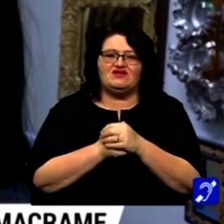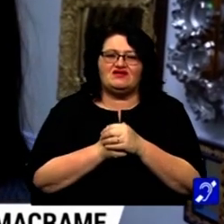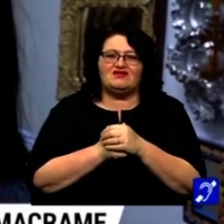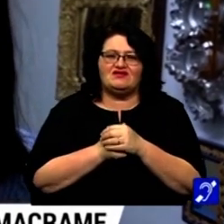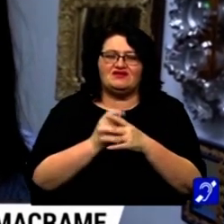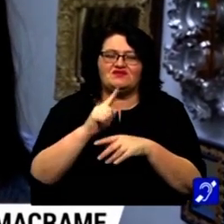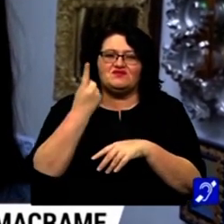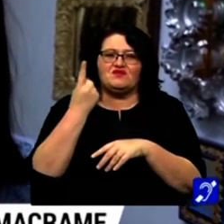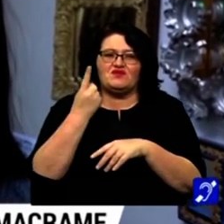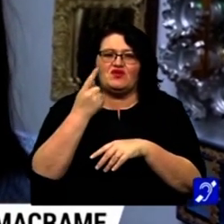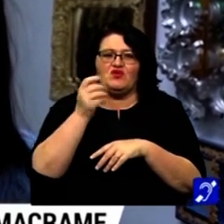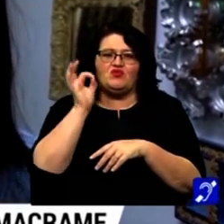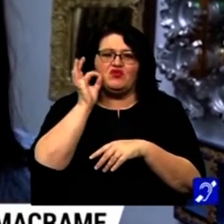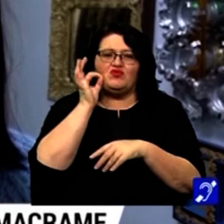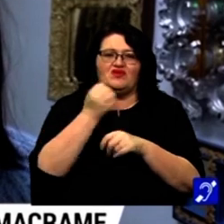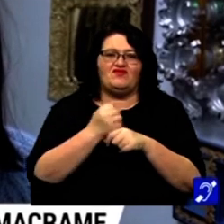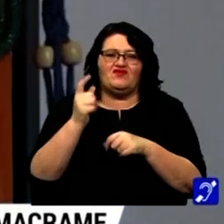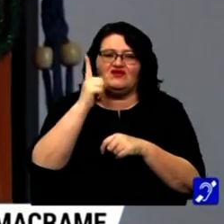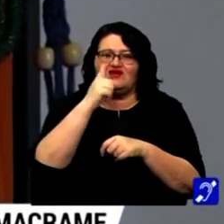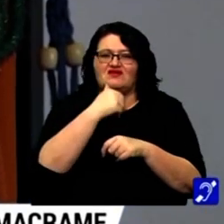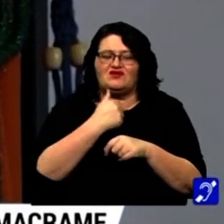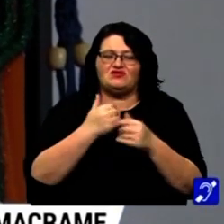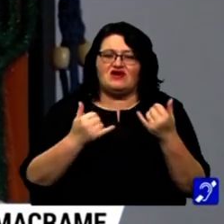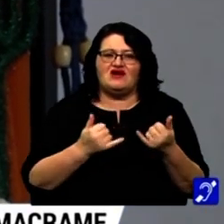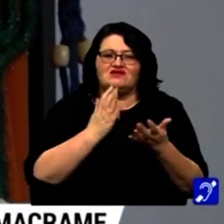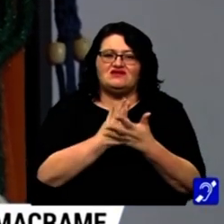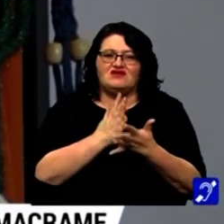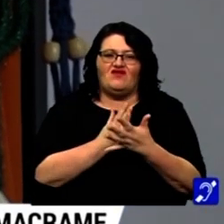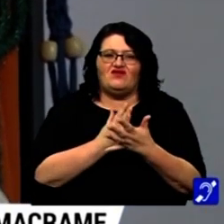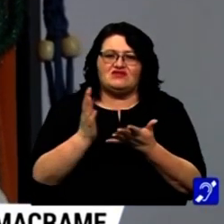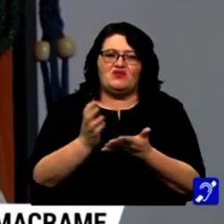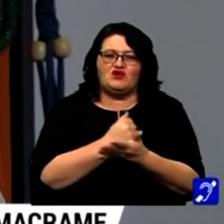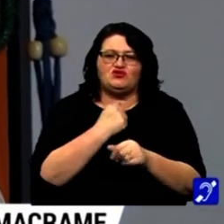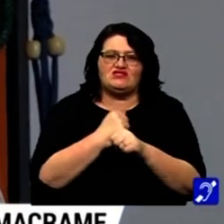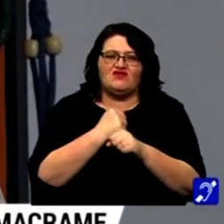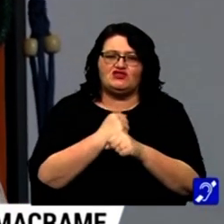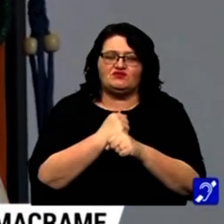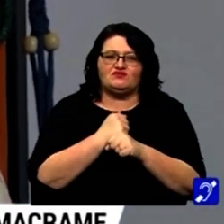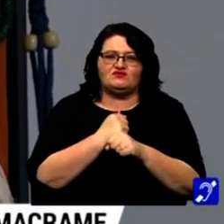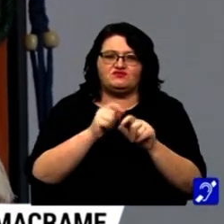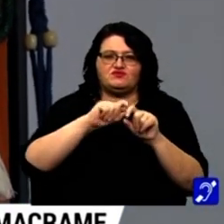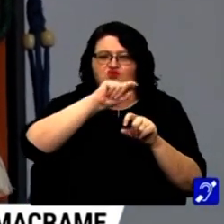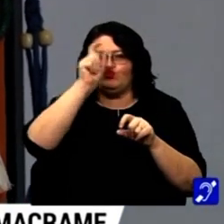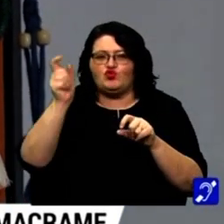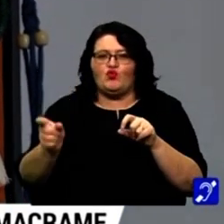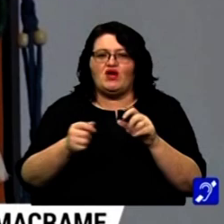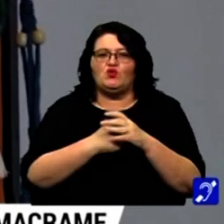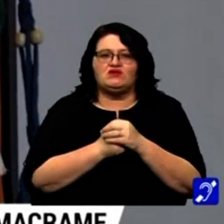o acadea foarte drăguță. Astăzi am reușit să facem curcubee